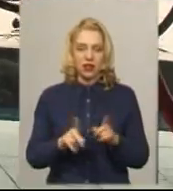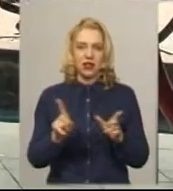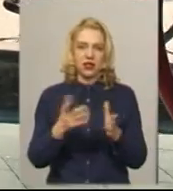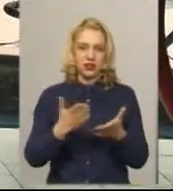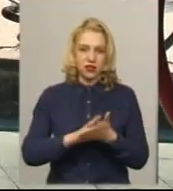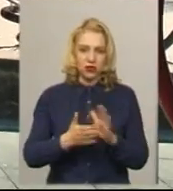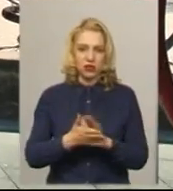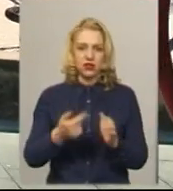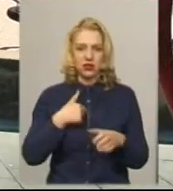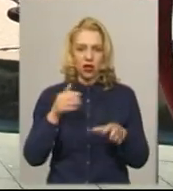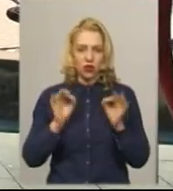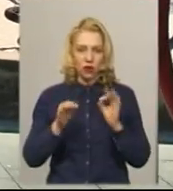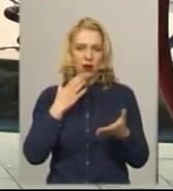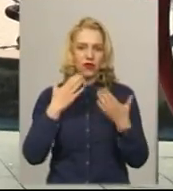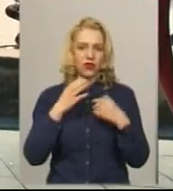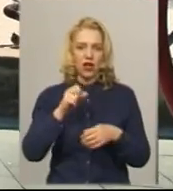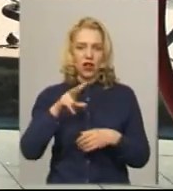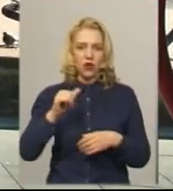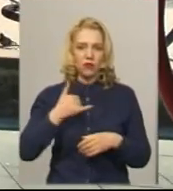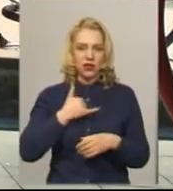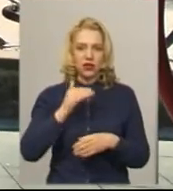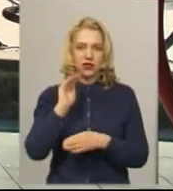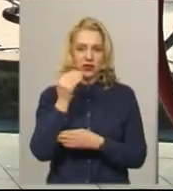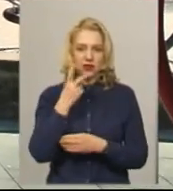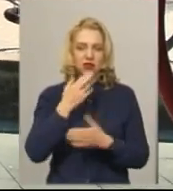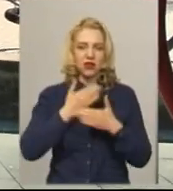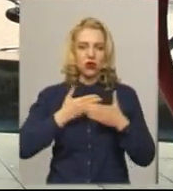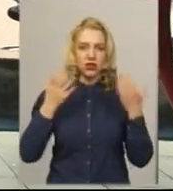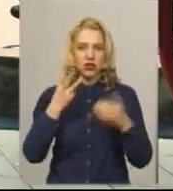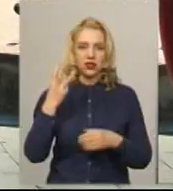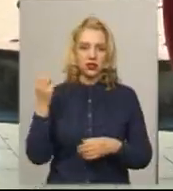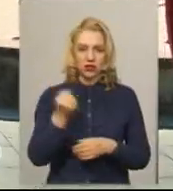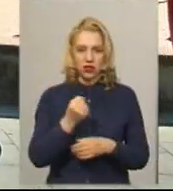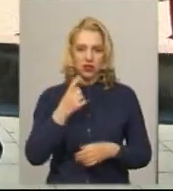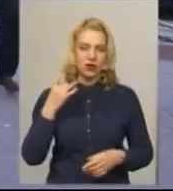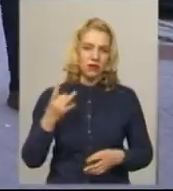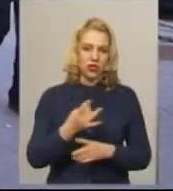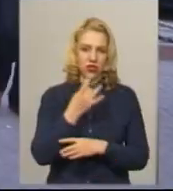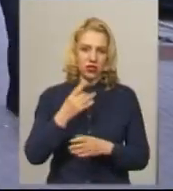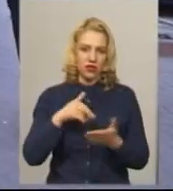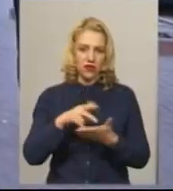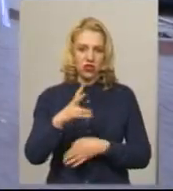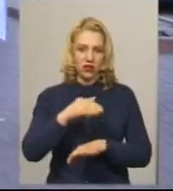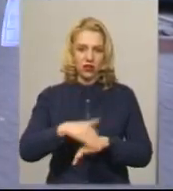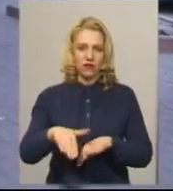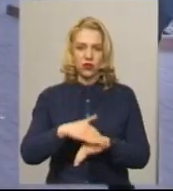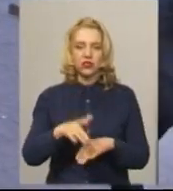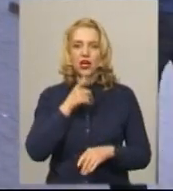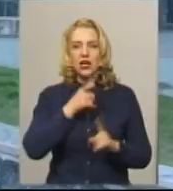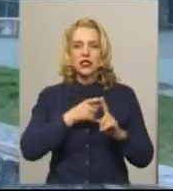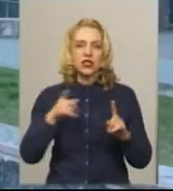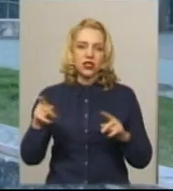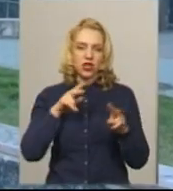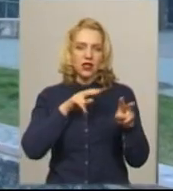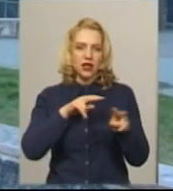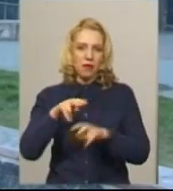ситуація. Я нормально відношуся, але моя дитина за останні три тижні перший раз вийшла на вулицю. За час патрулювання від 8